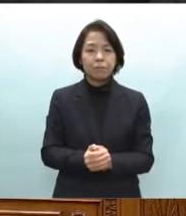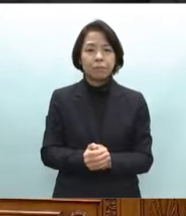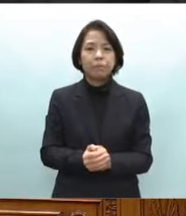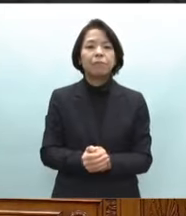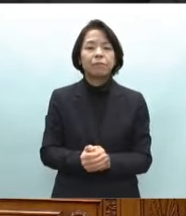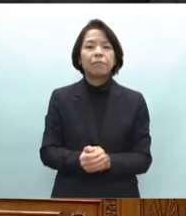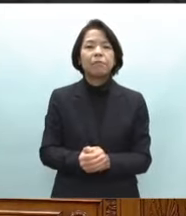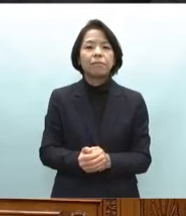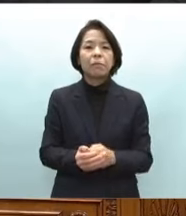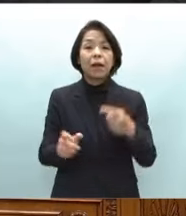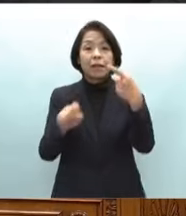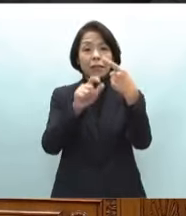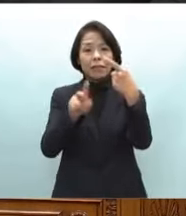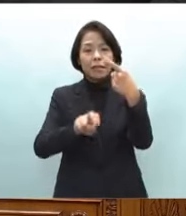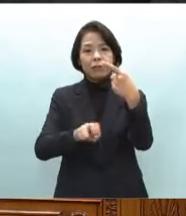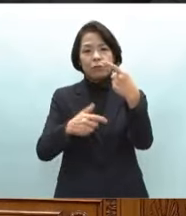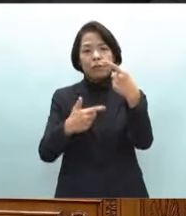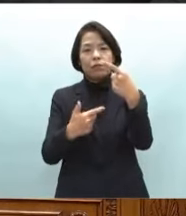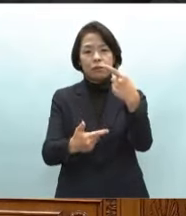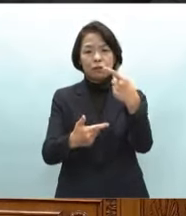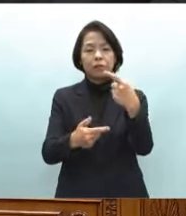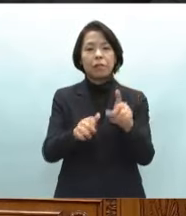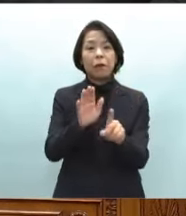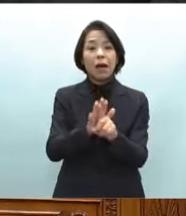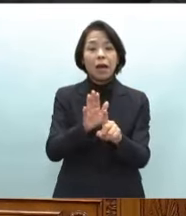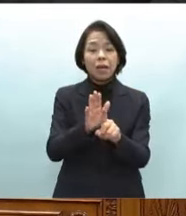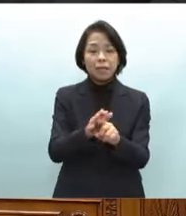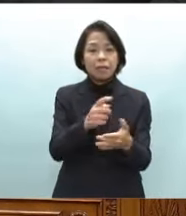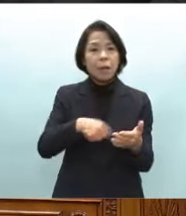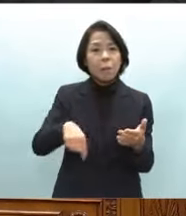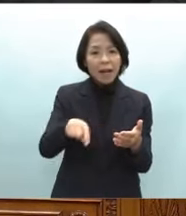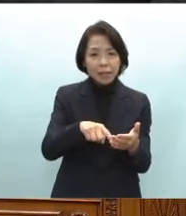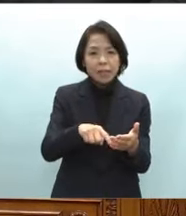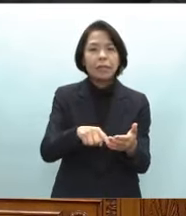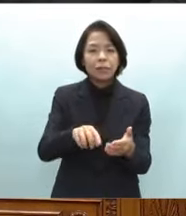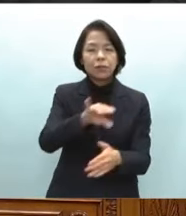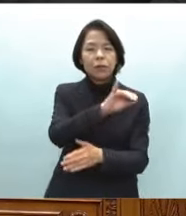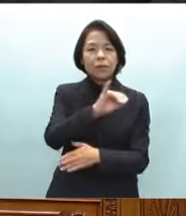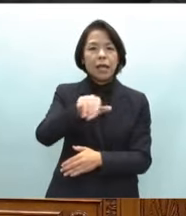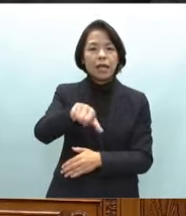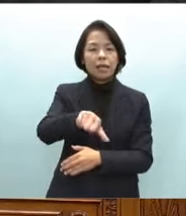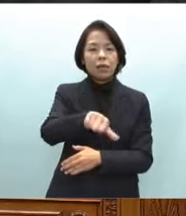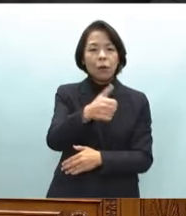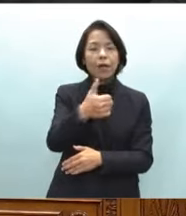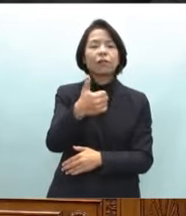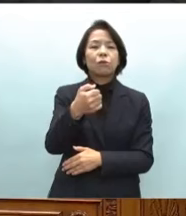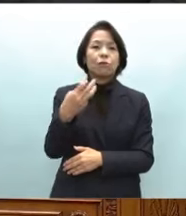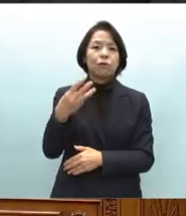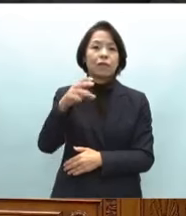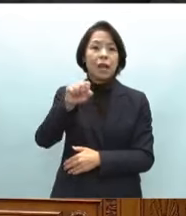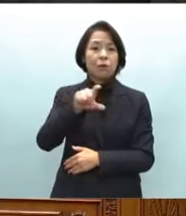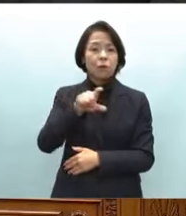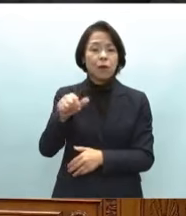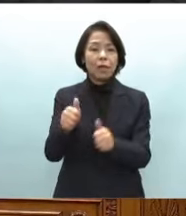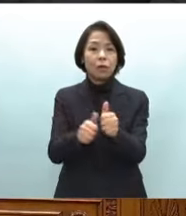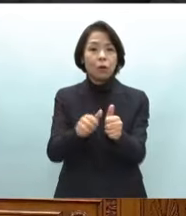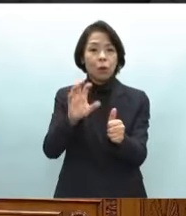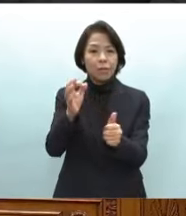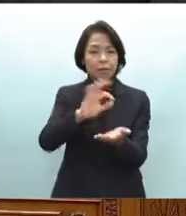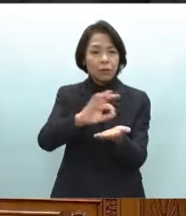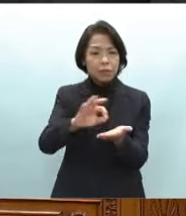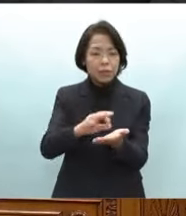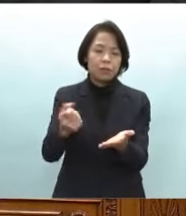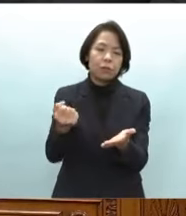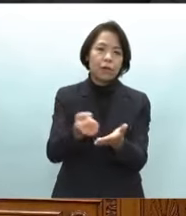月26日には被災者支援パッケージとして1553億円の予備費の失踪を決定